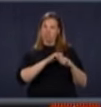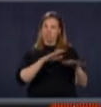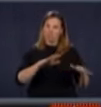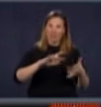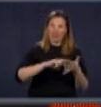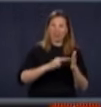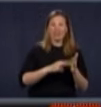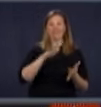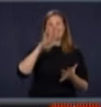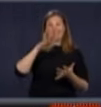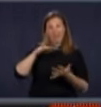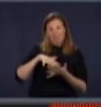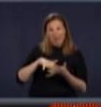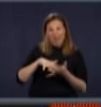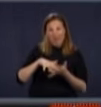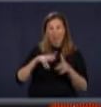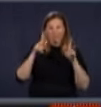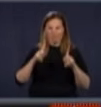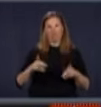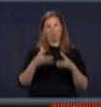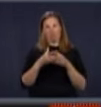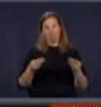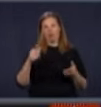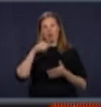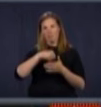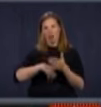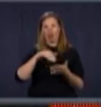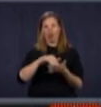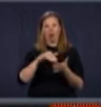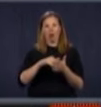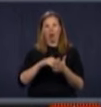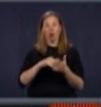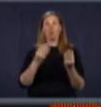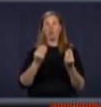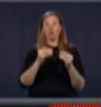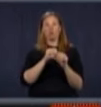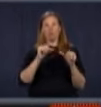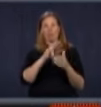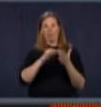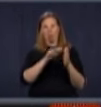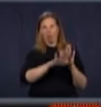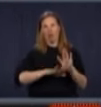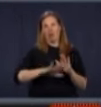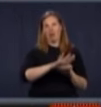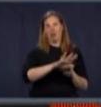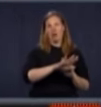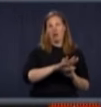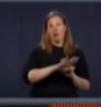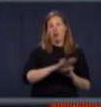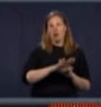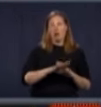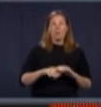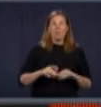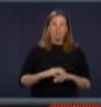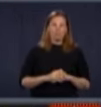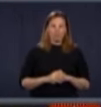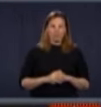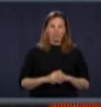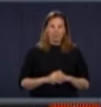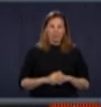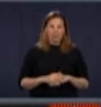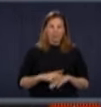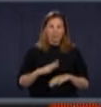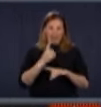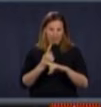travailleurs absents dans la grande région de Montréal. Pour ce qui est de l'effet des